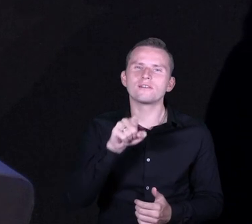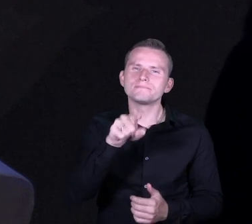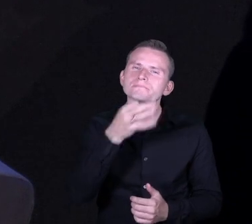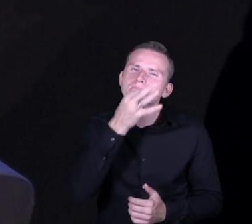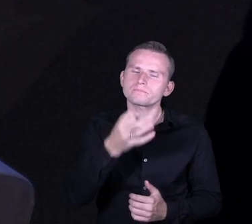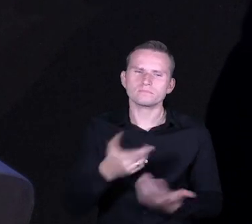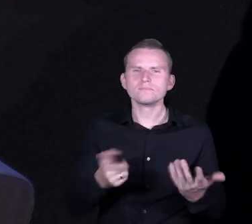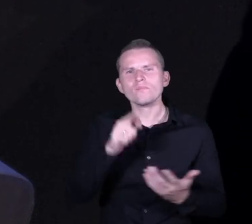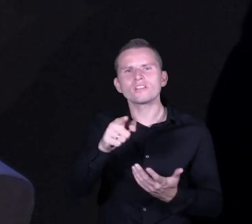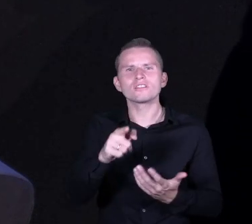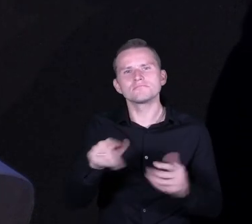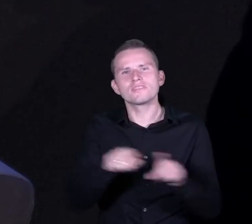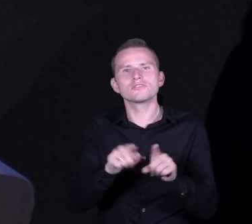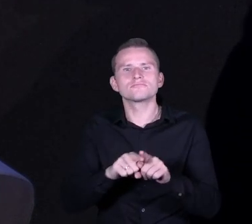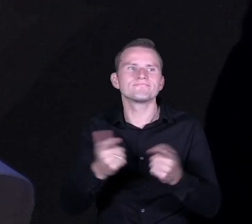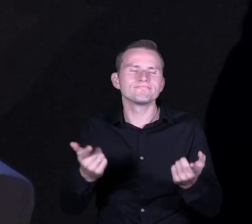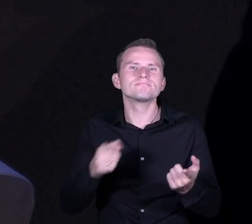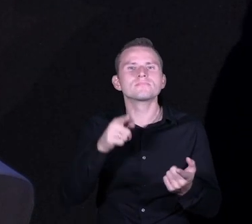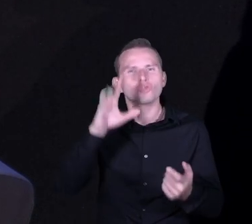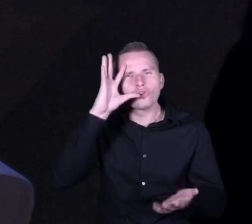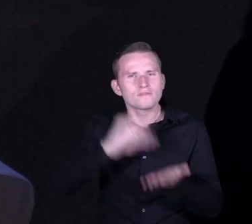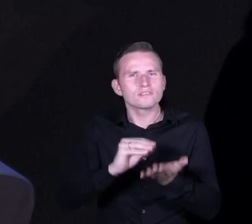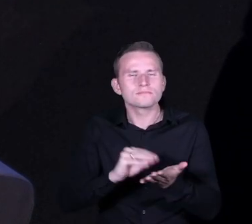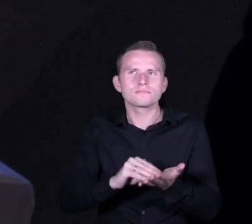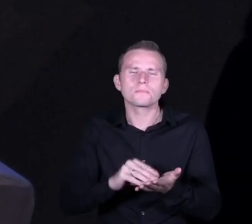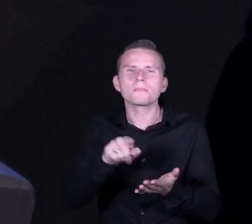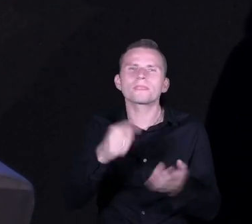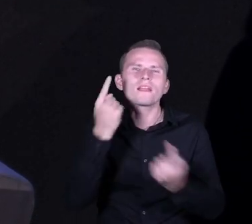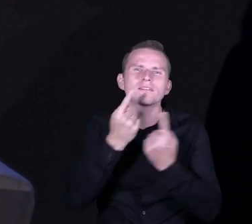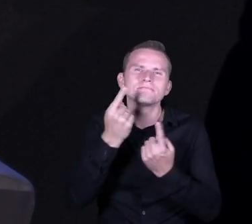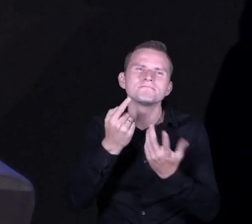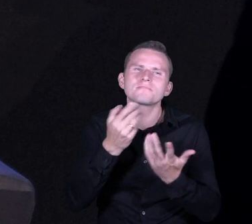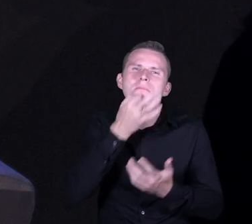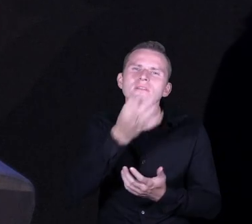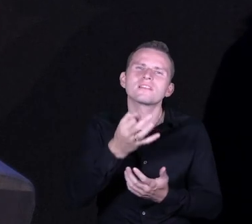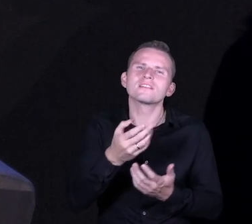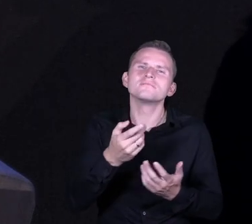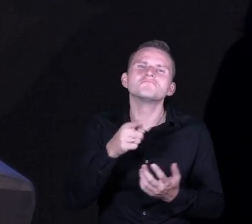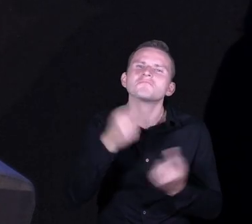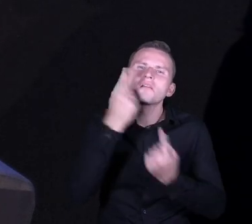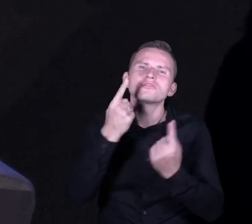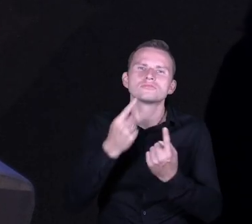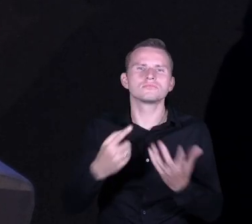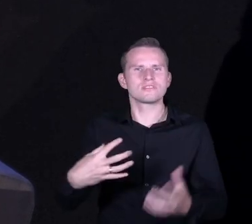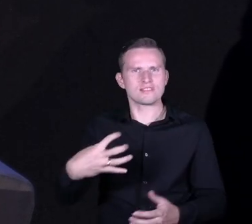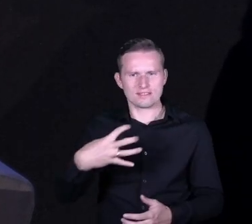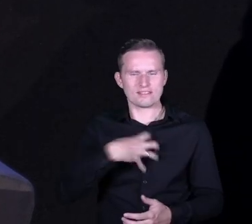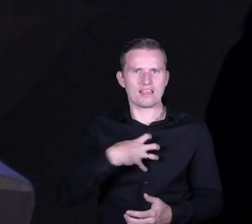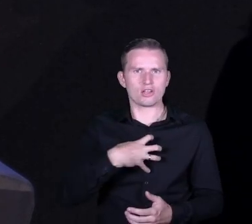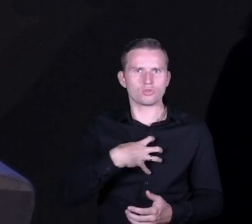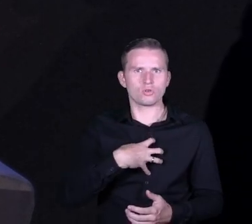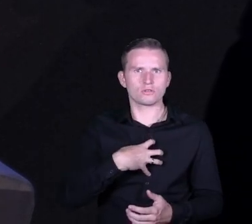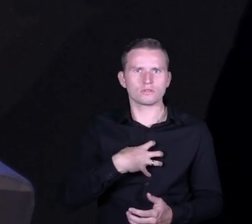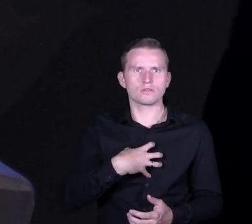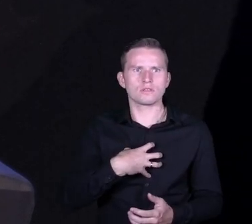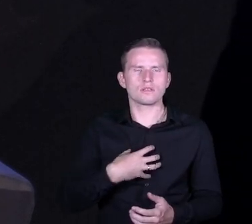też doświadczenia, co jest kluczowe dla dyrektora szkoły, żeby mógł animować tą współpracę, no